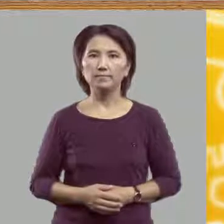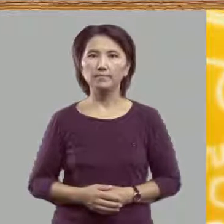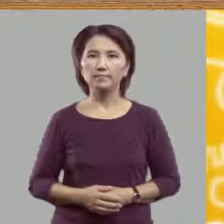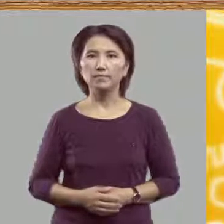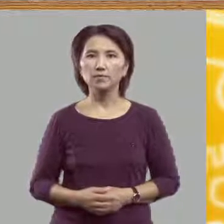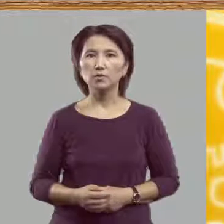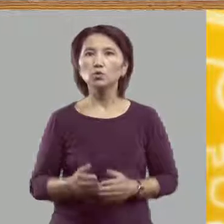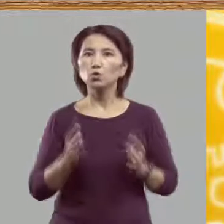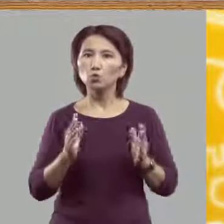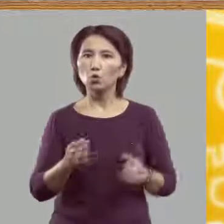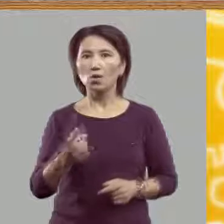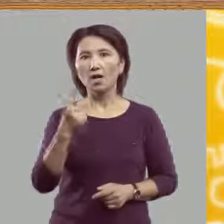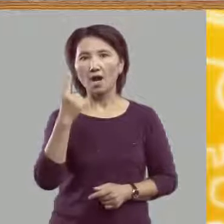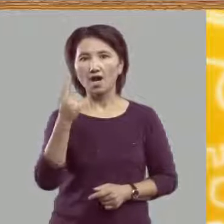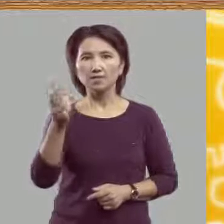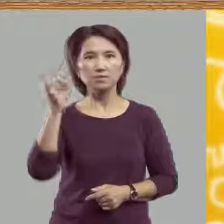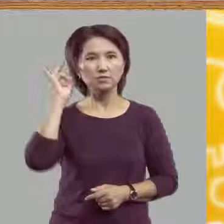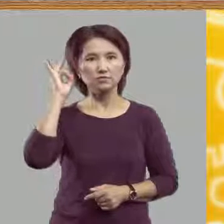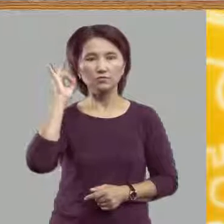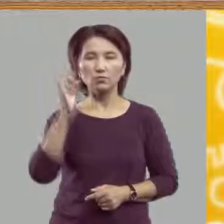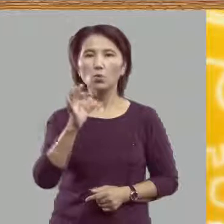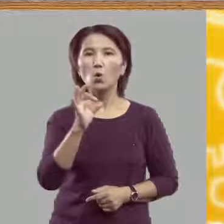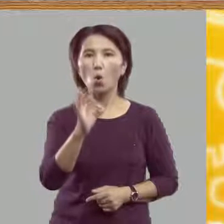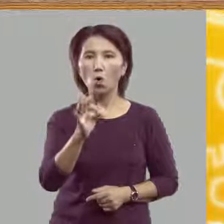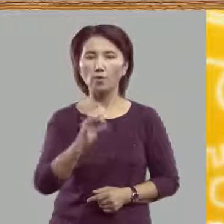только один звук О.